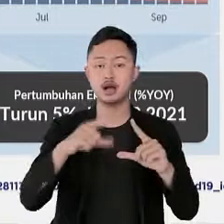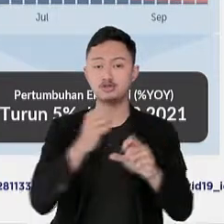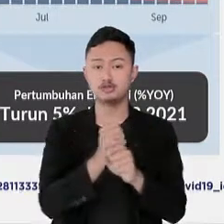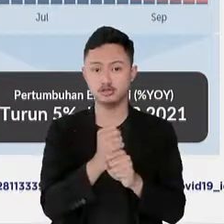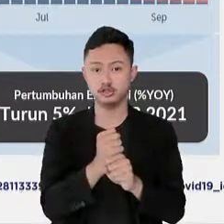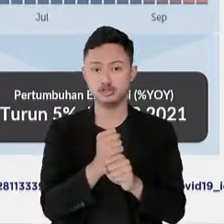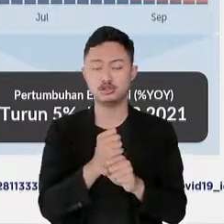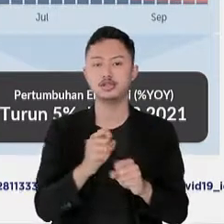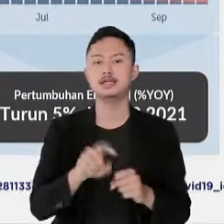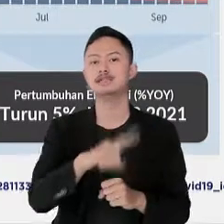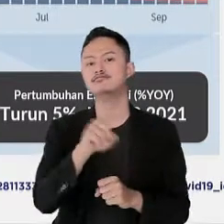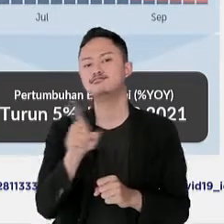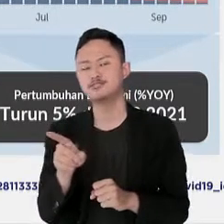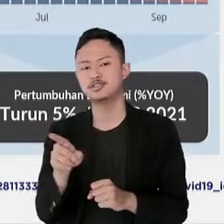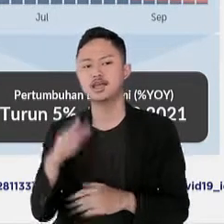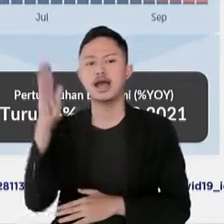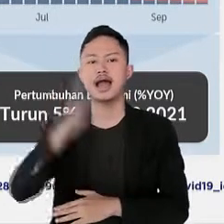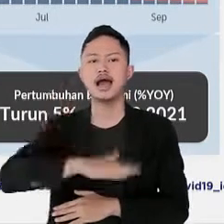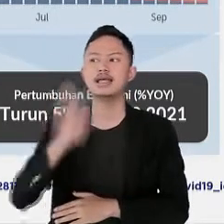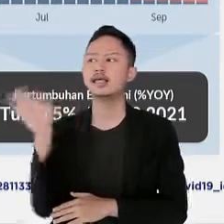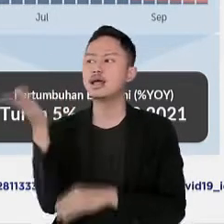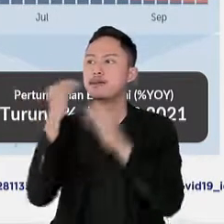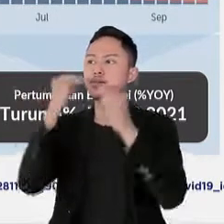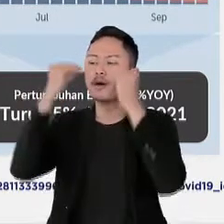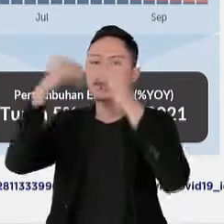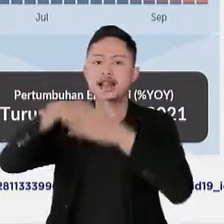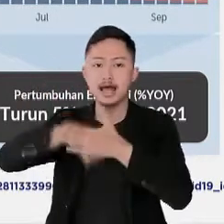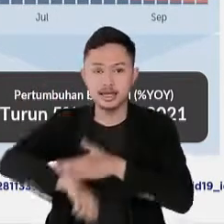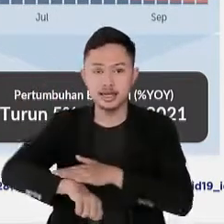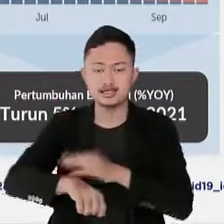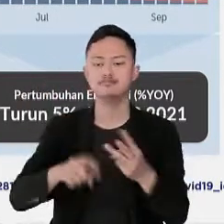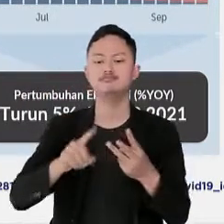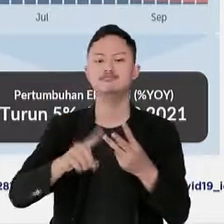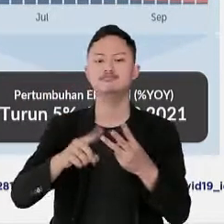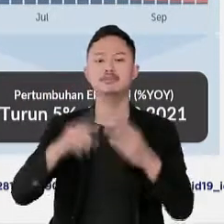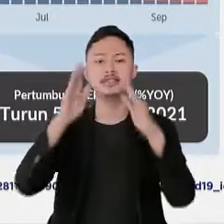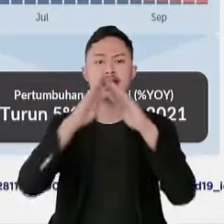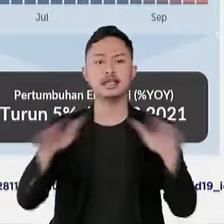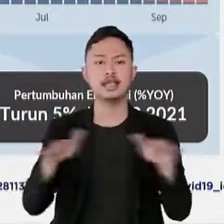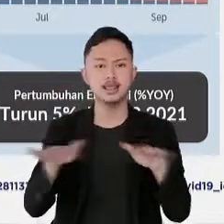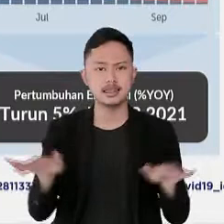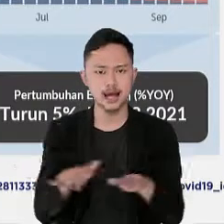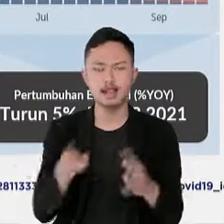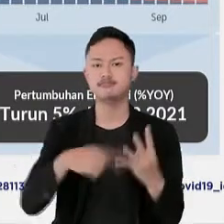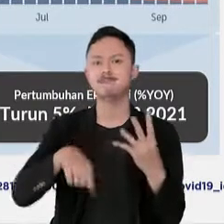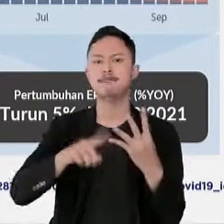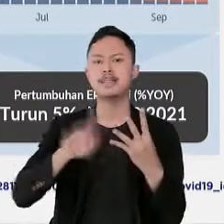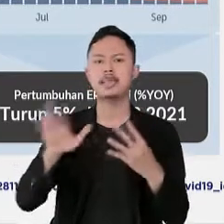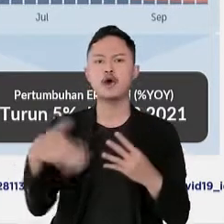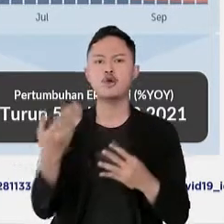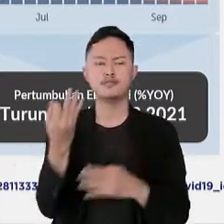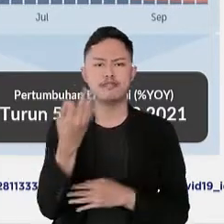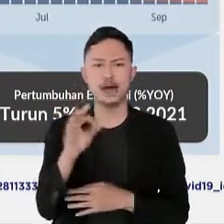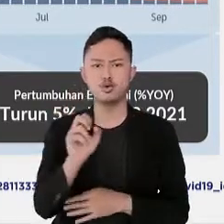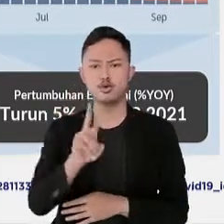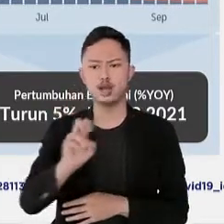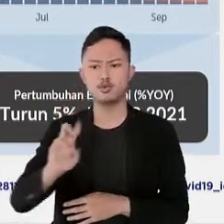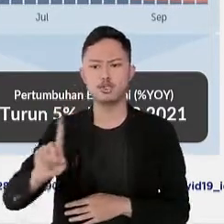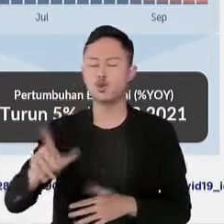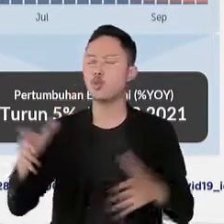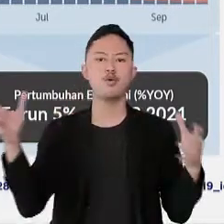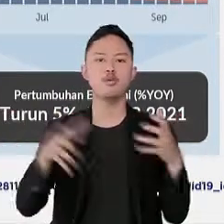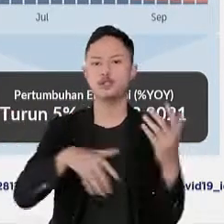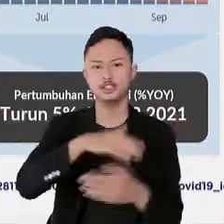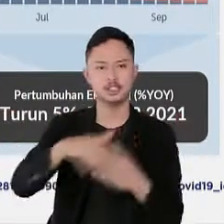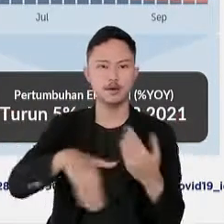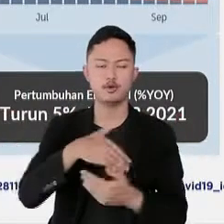abi 28 sampai dengan 29 Oktober Natal serta tahun baru 2021 ad